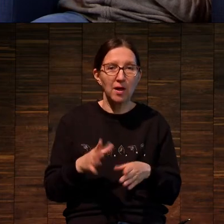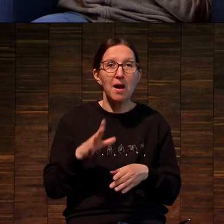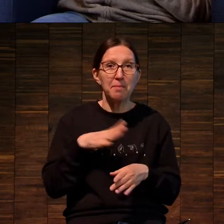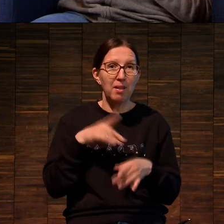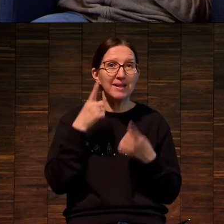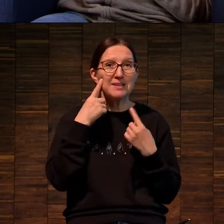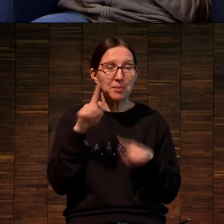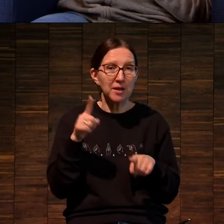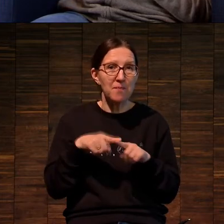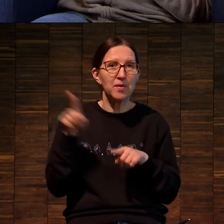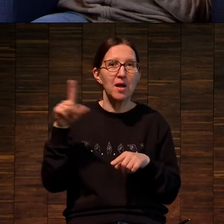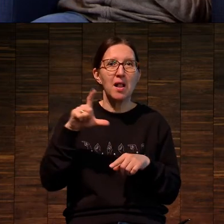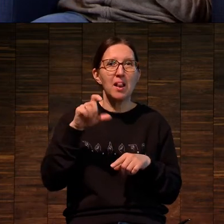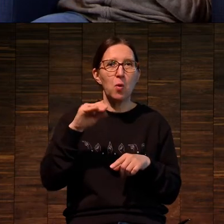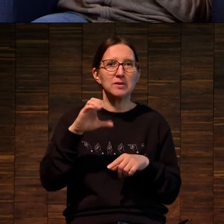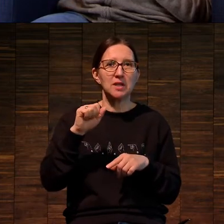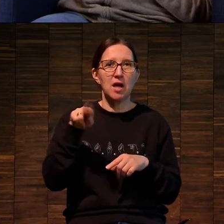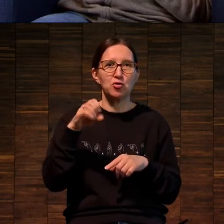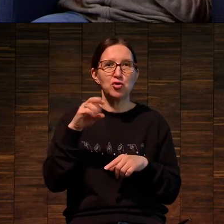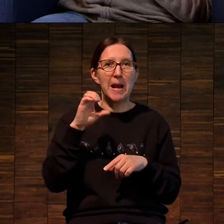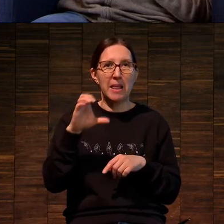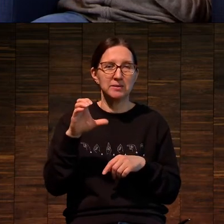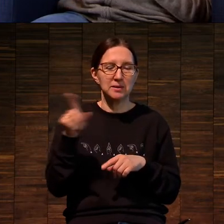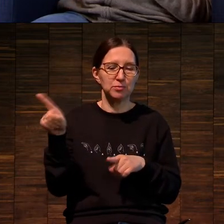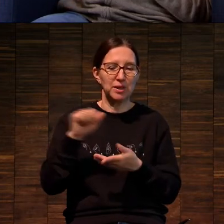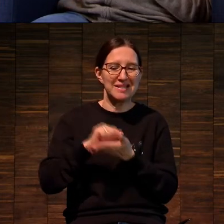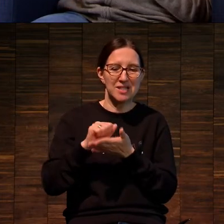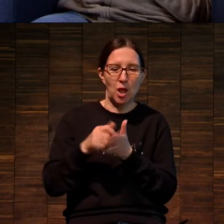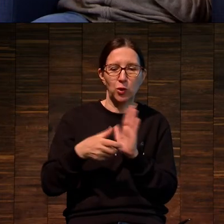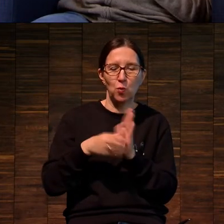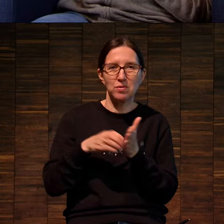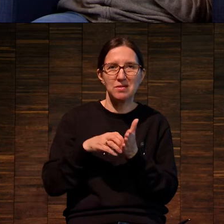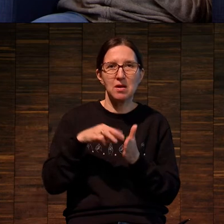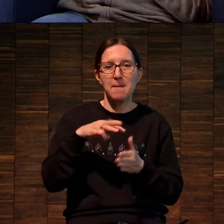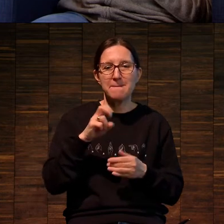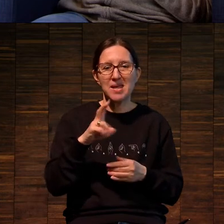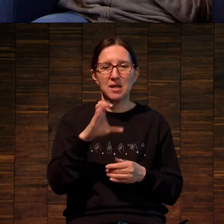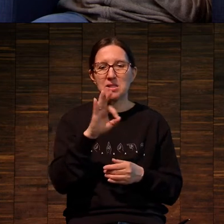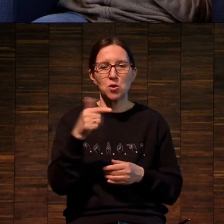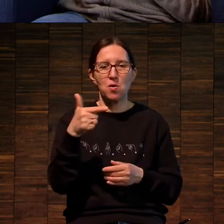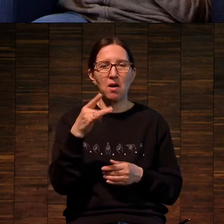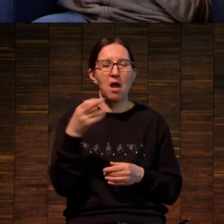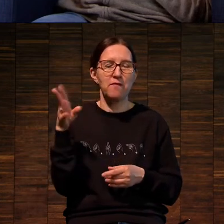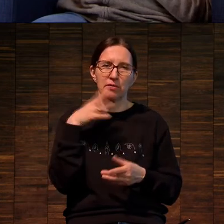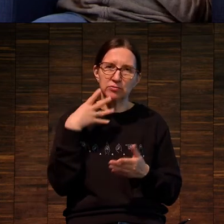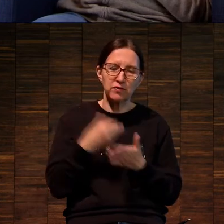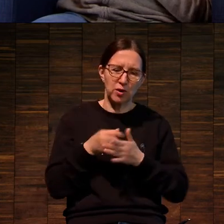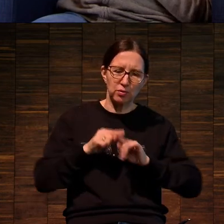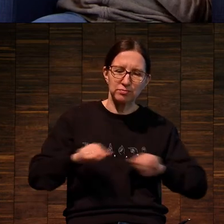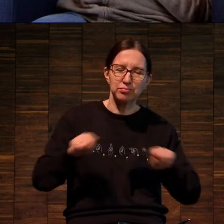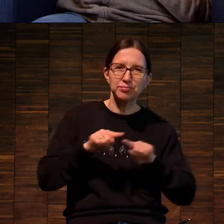была изобретена Лос-Анджелесской студией. Миксография. Они ее очень активно продвигают.